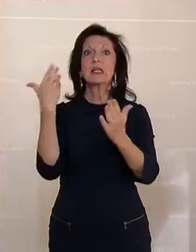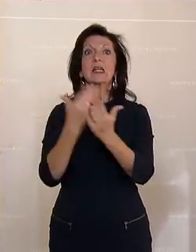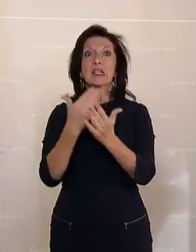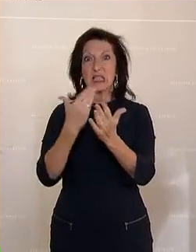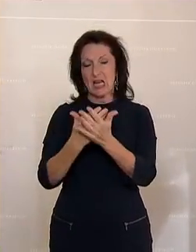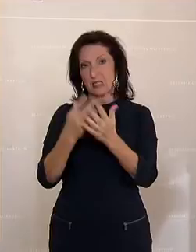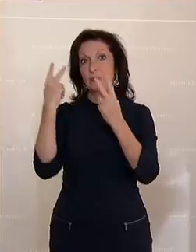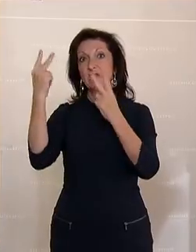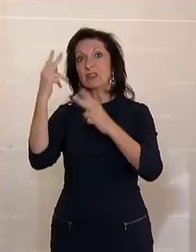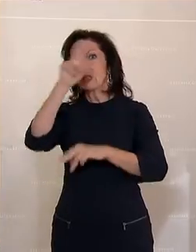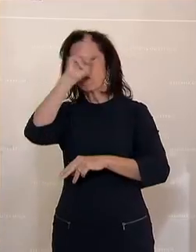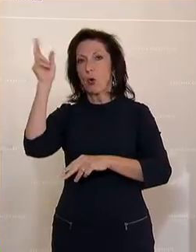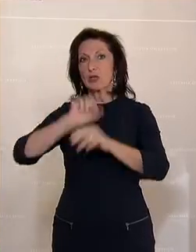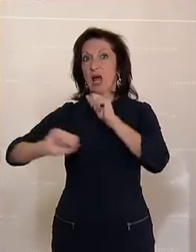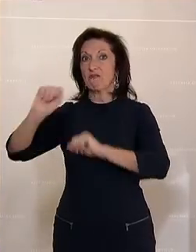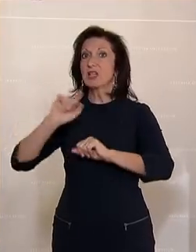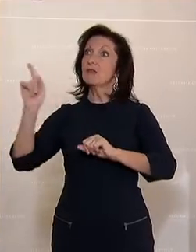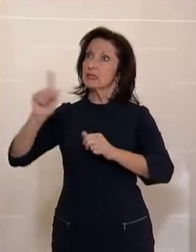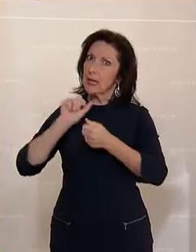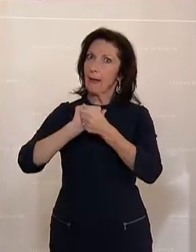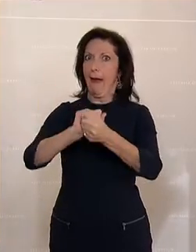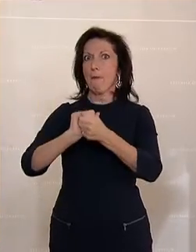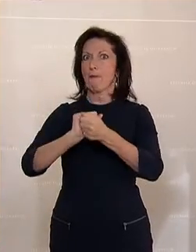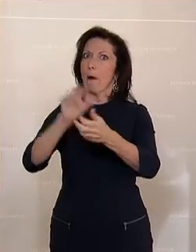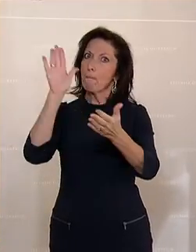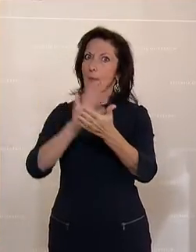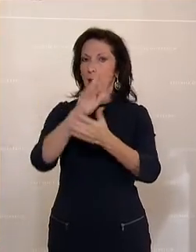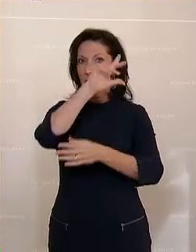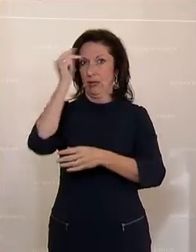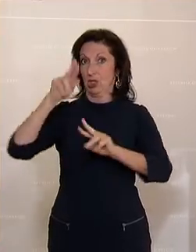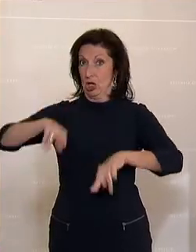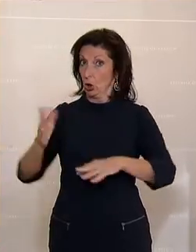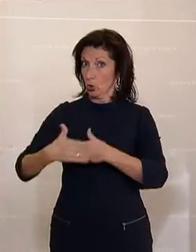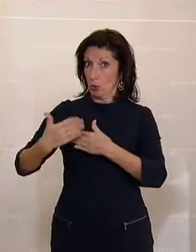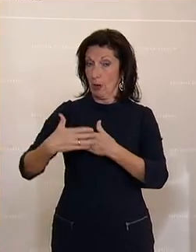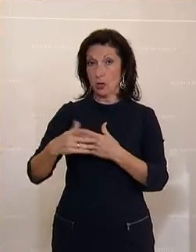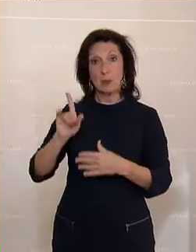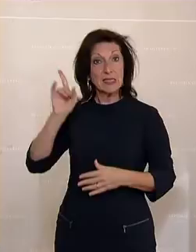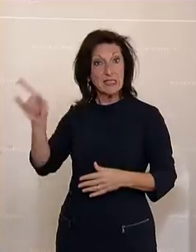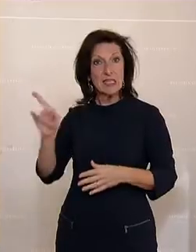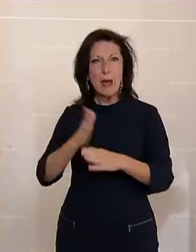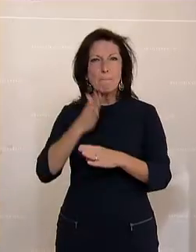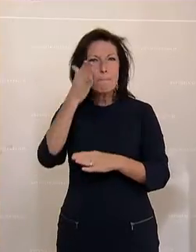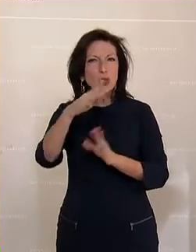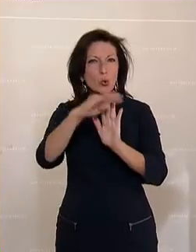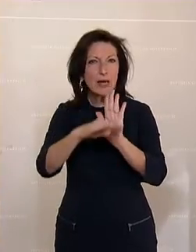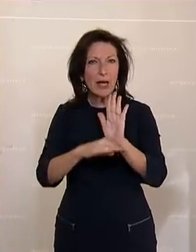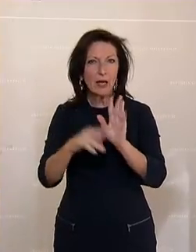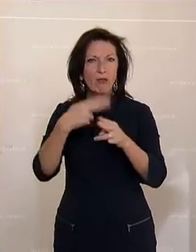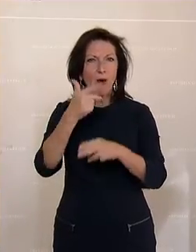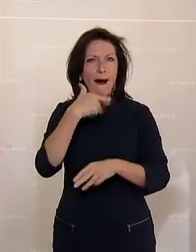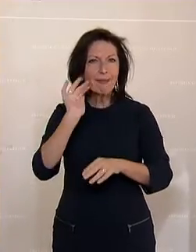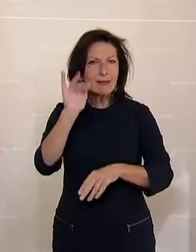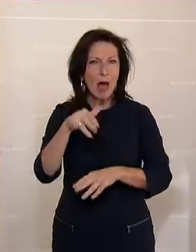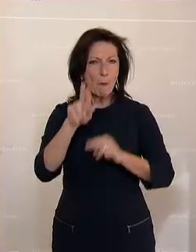der Wahrung dieser Rechte eingenommen hat, wie zum Beispiel in der Mithilfe bei der Erarbeitung der Besucherregelungen in Alten- und Pflegeheimen.